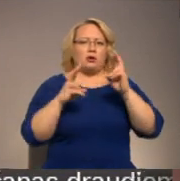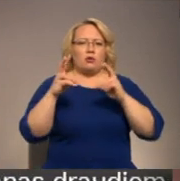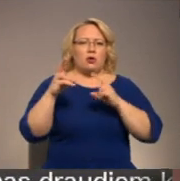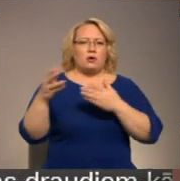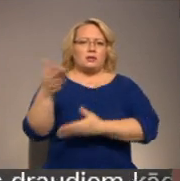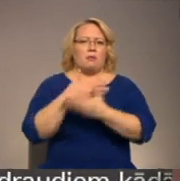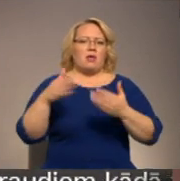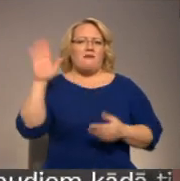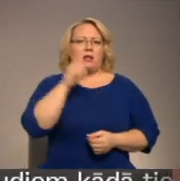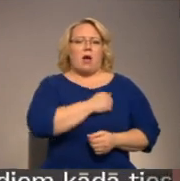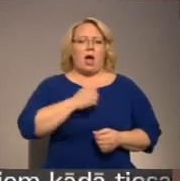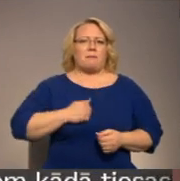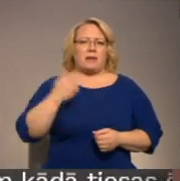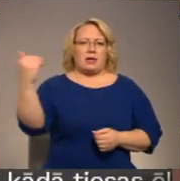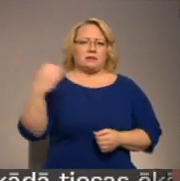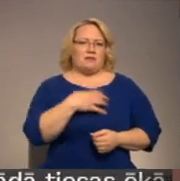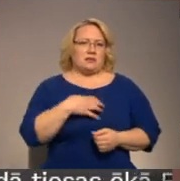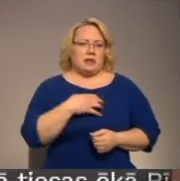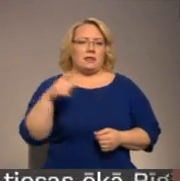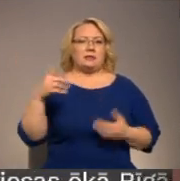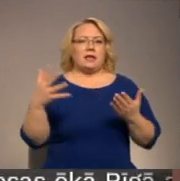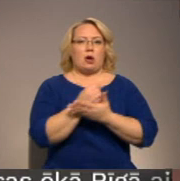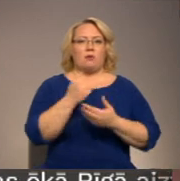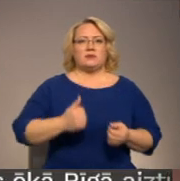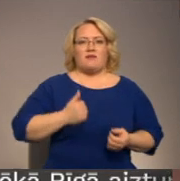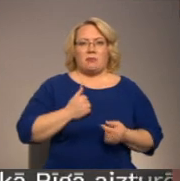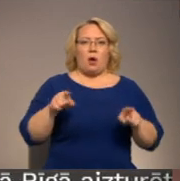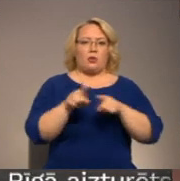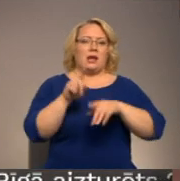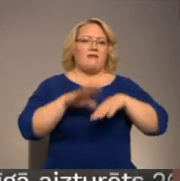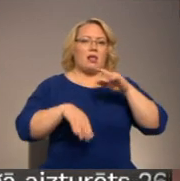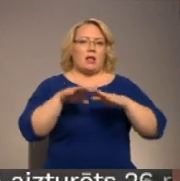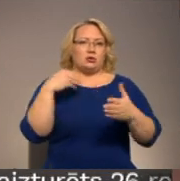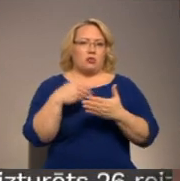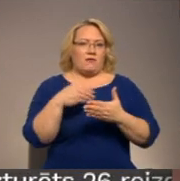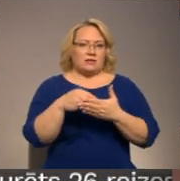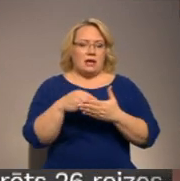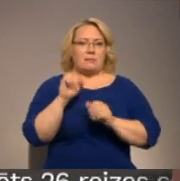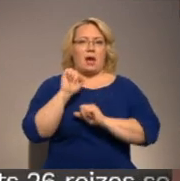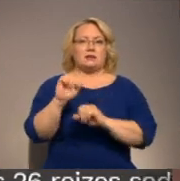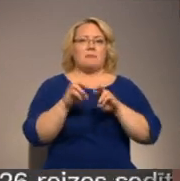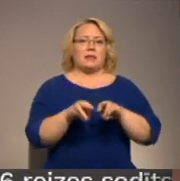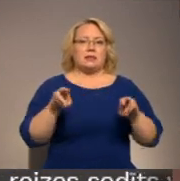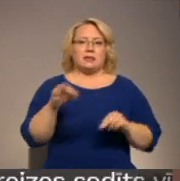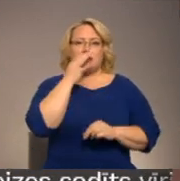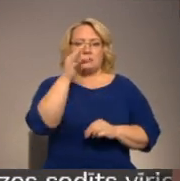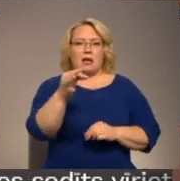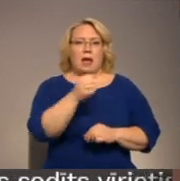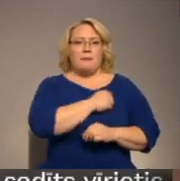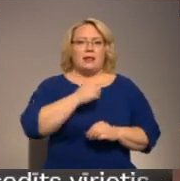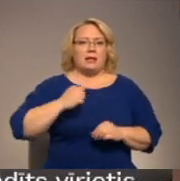valstārmijas vajadzībām. Tas ir iegūmus uzņēmumam un arī kvalitātes novērtējums. Aizsardzības ministrijā uz ar